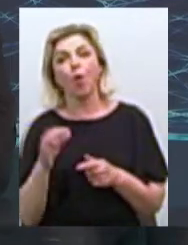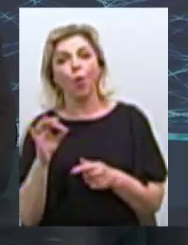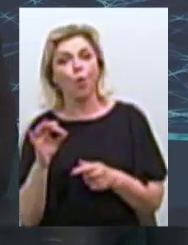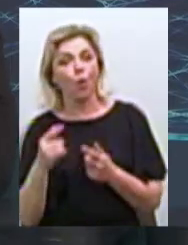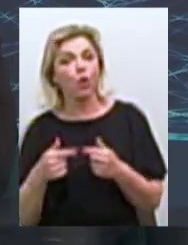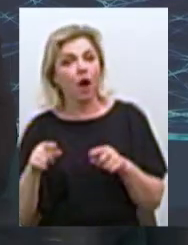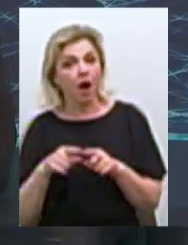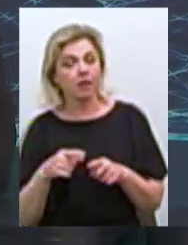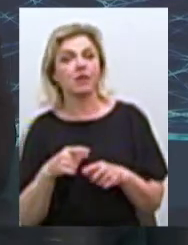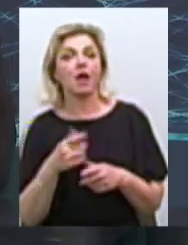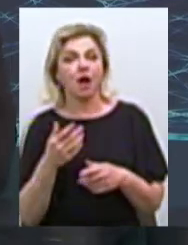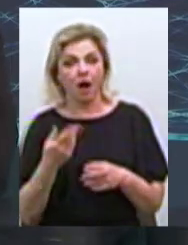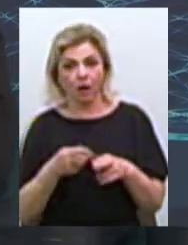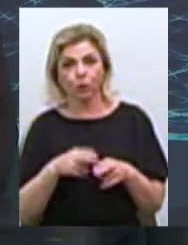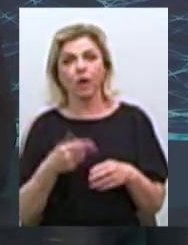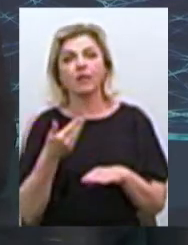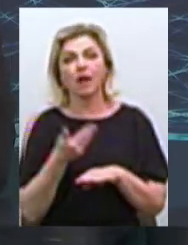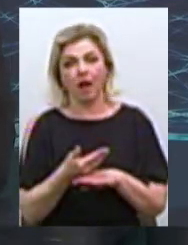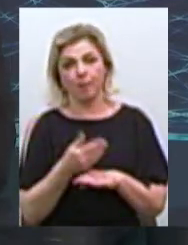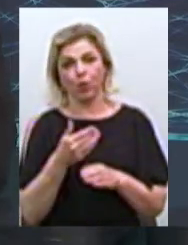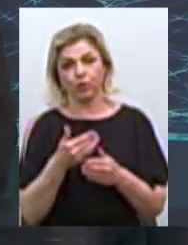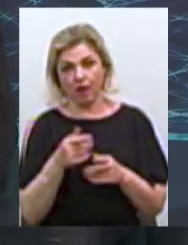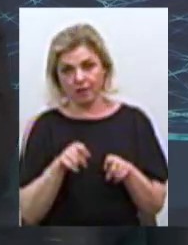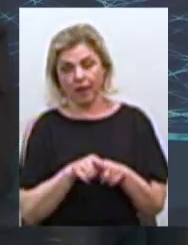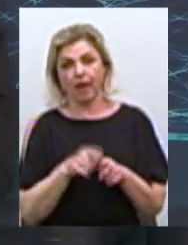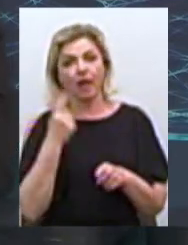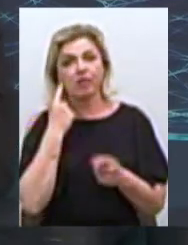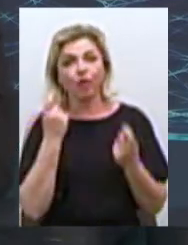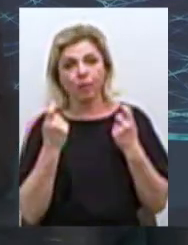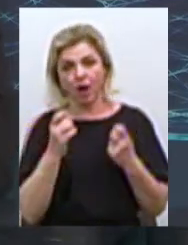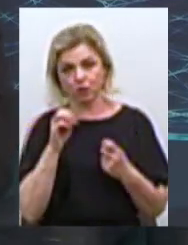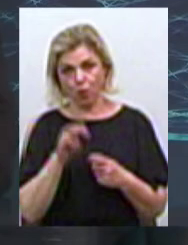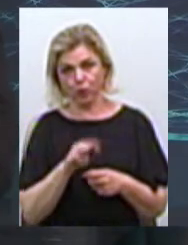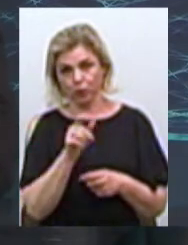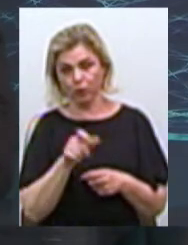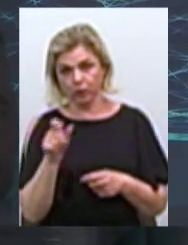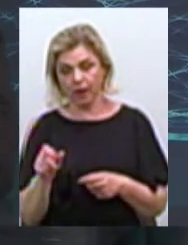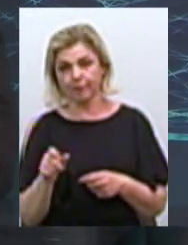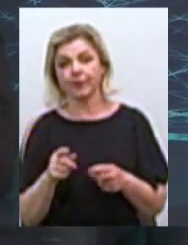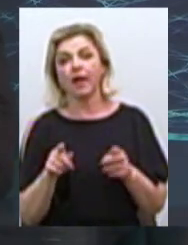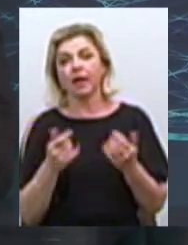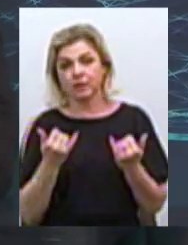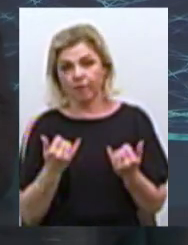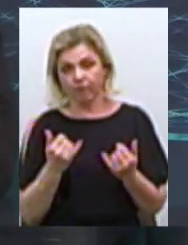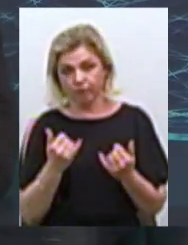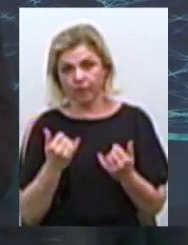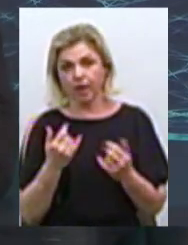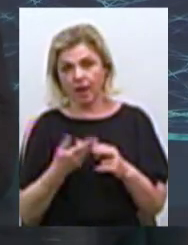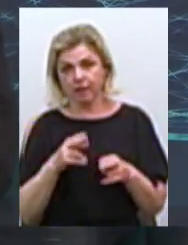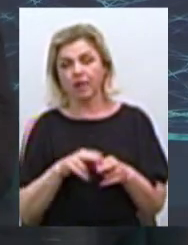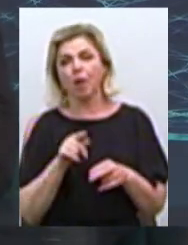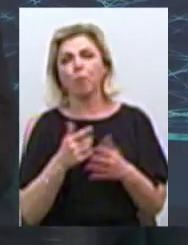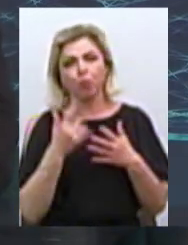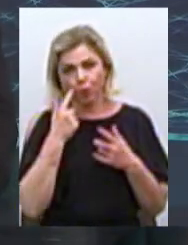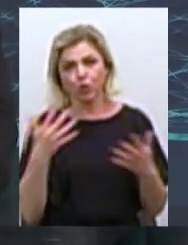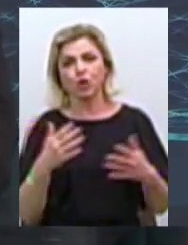відомості від заявітелів. В цьому в основному це були органами соціальної